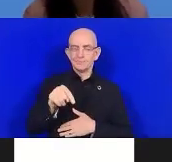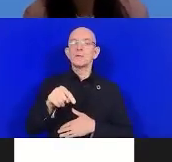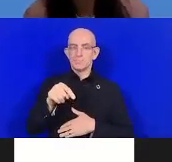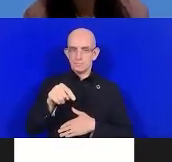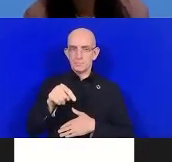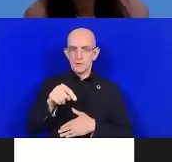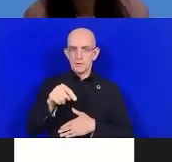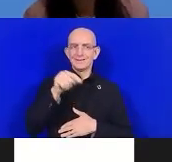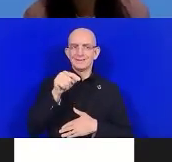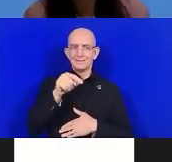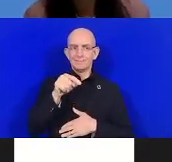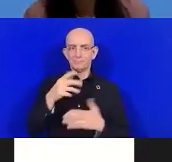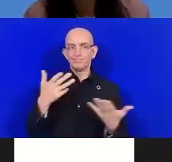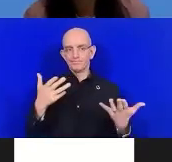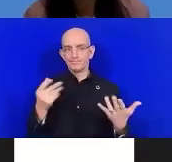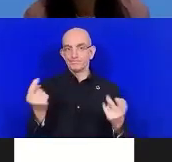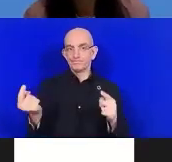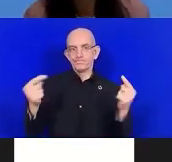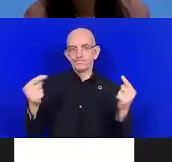l'écouter.